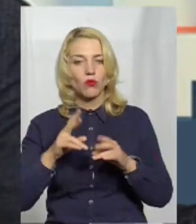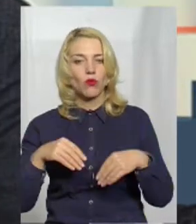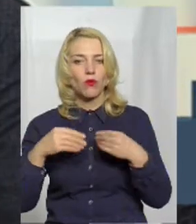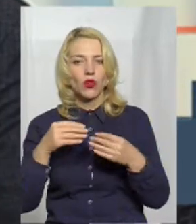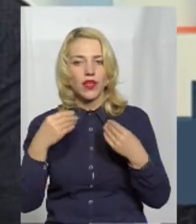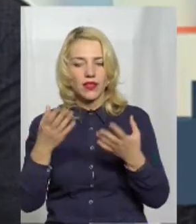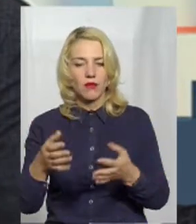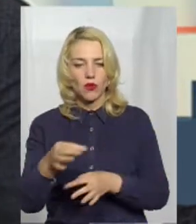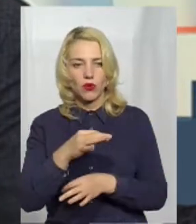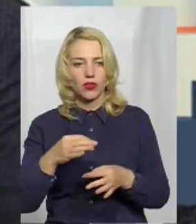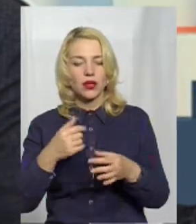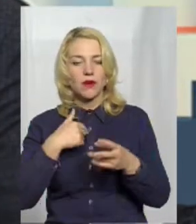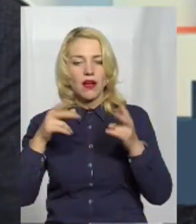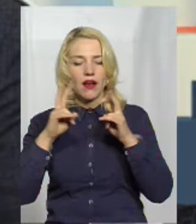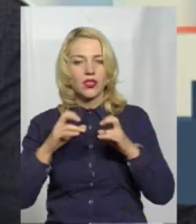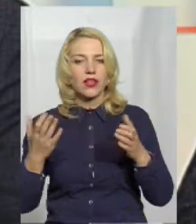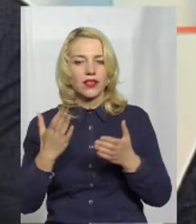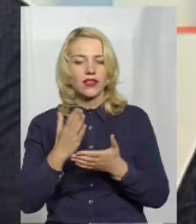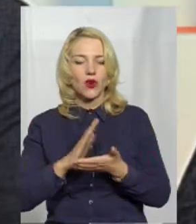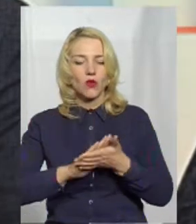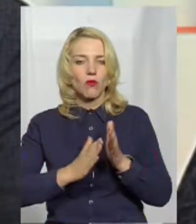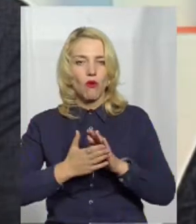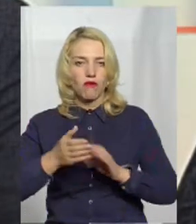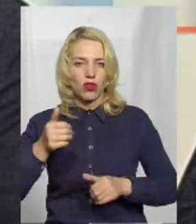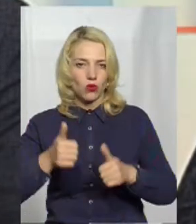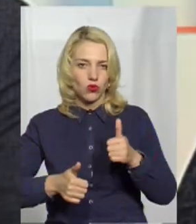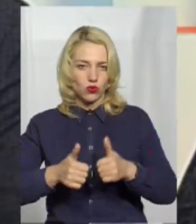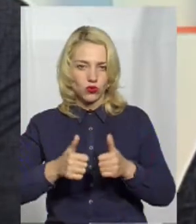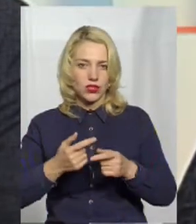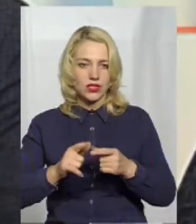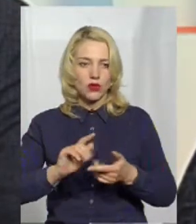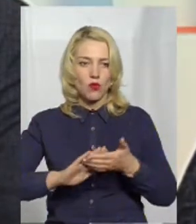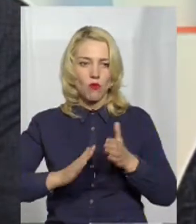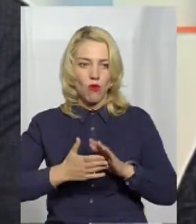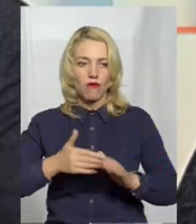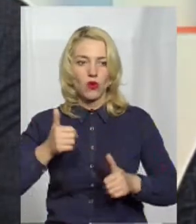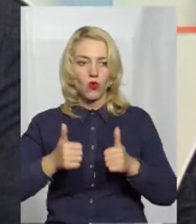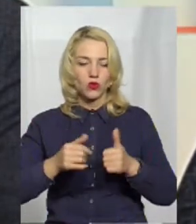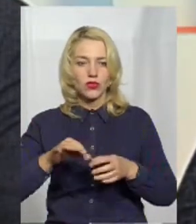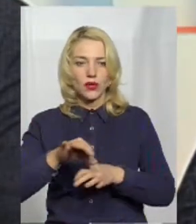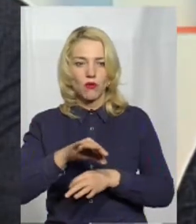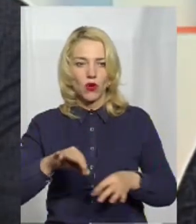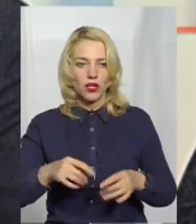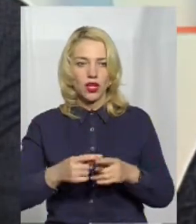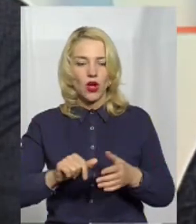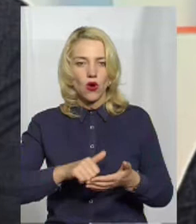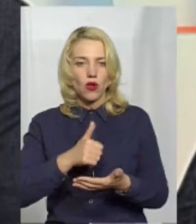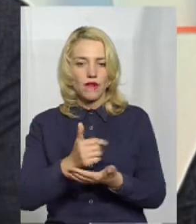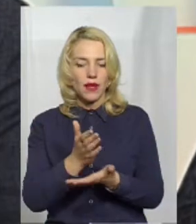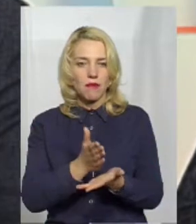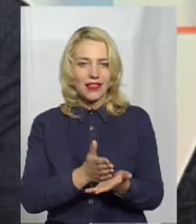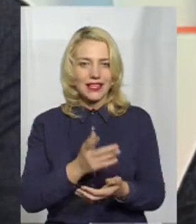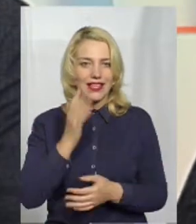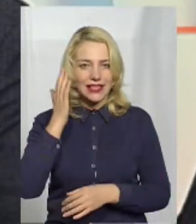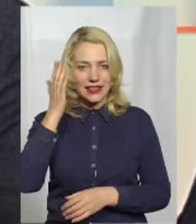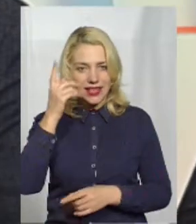аналізуємо, які є умови конкурсу. І, звичайно, ці умови конкурсу і взагалі сам проєкт, головне – мати ідею. Тобто,